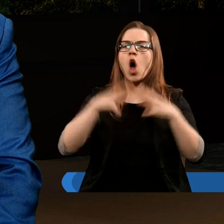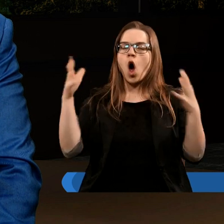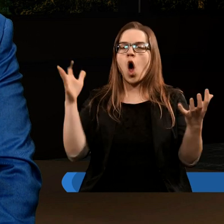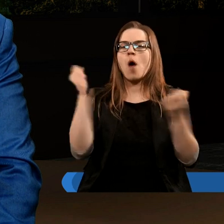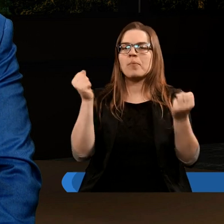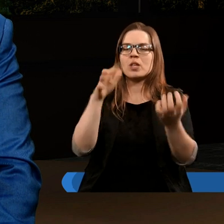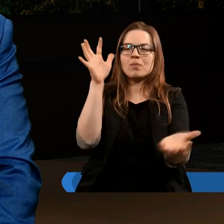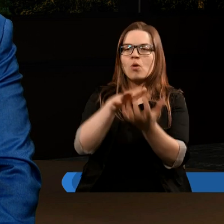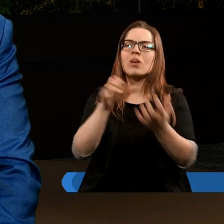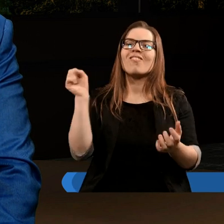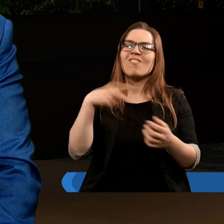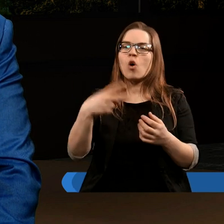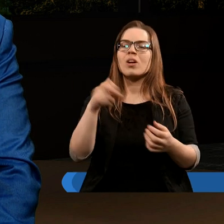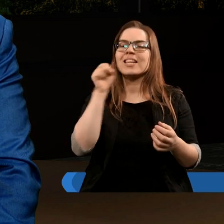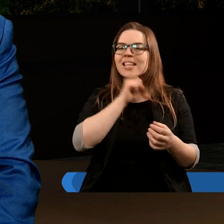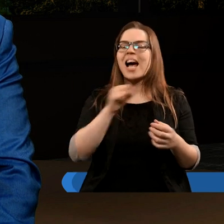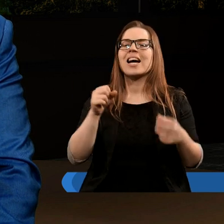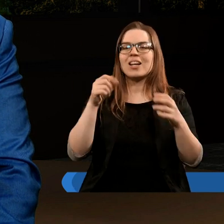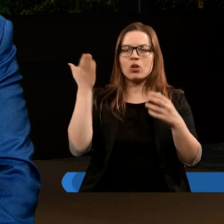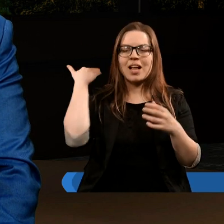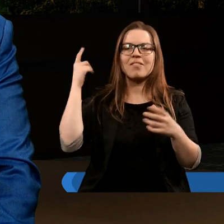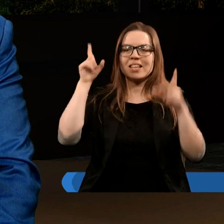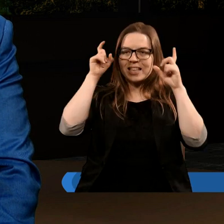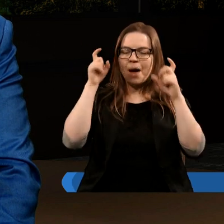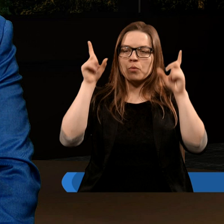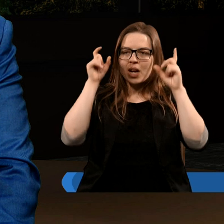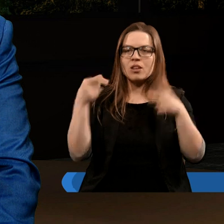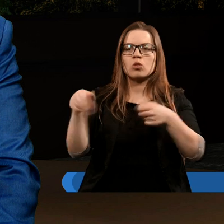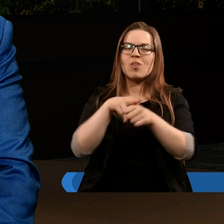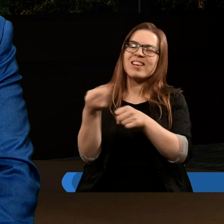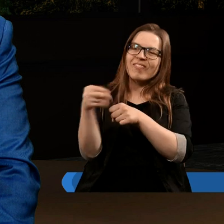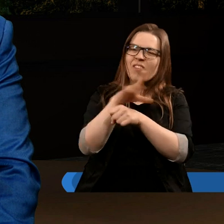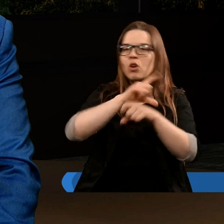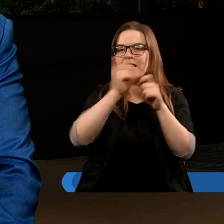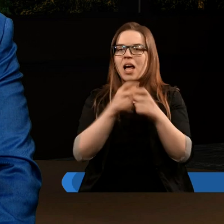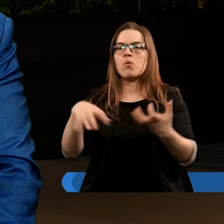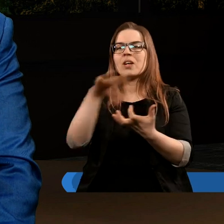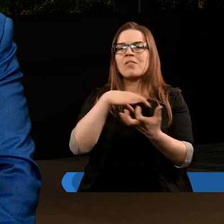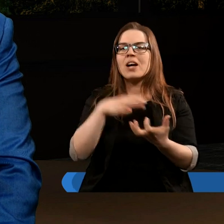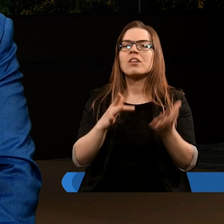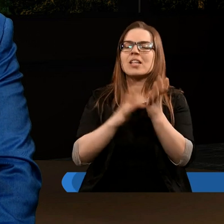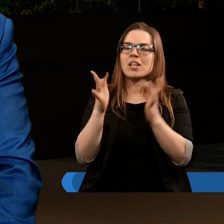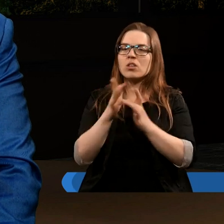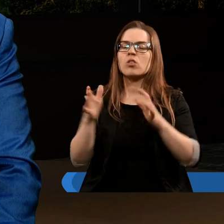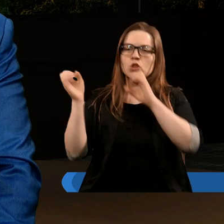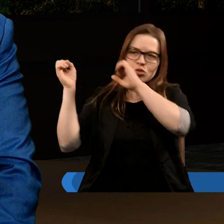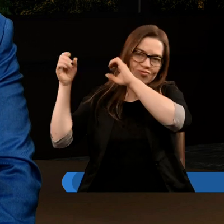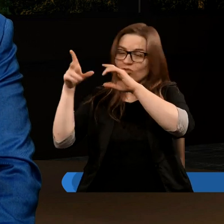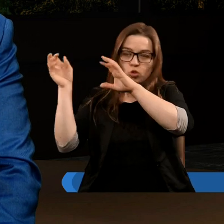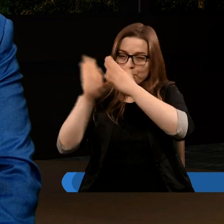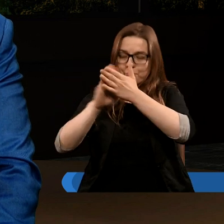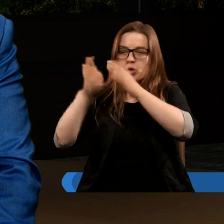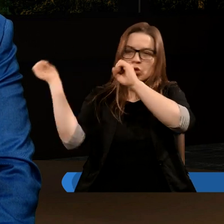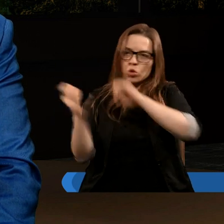ogromny smok, wąż starodawny, zwany diabłem i szatanem, który zwodzi cały świat. Zrzucony został na ziemię,